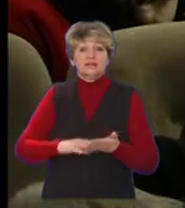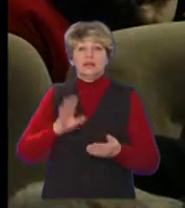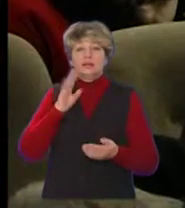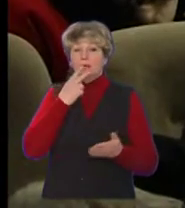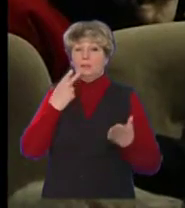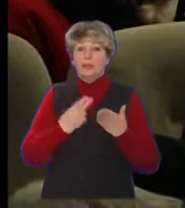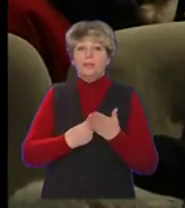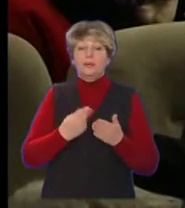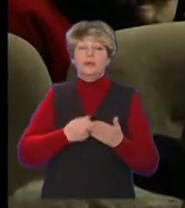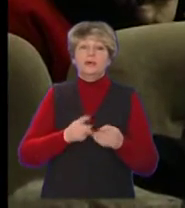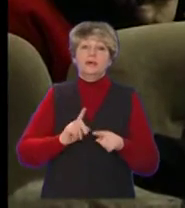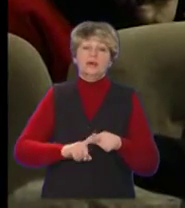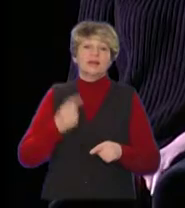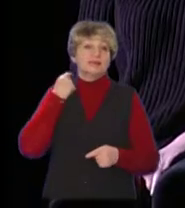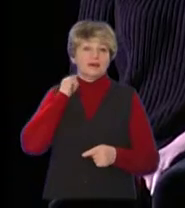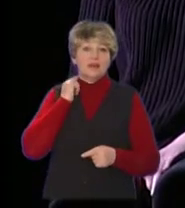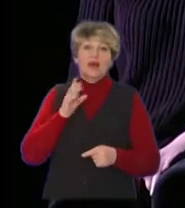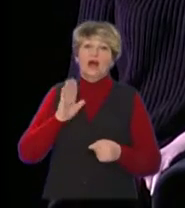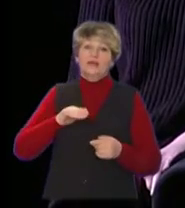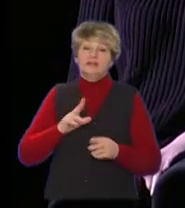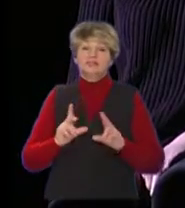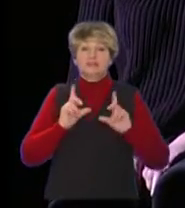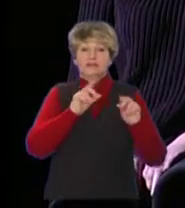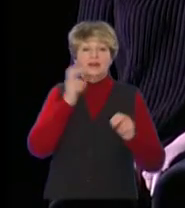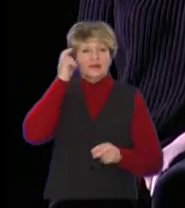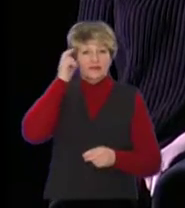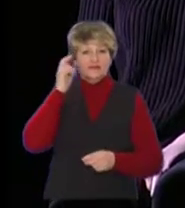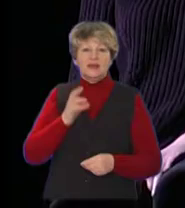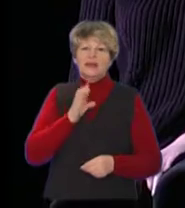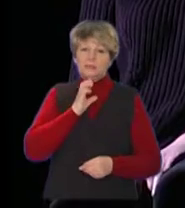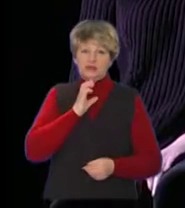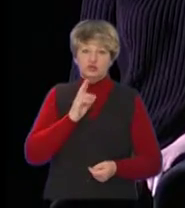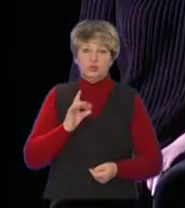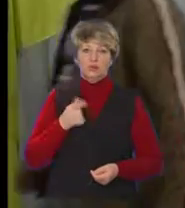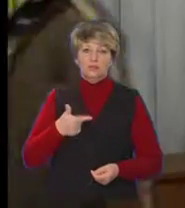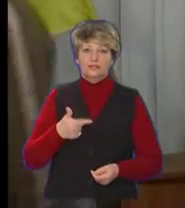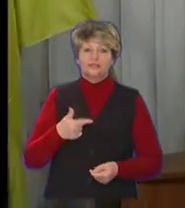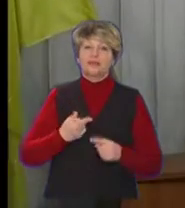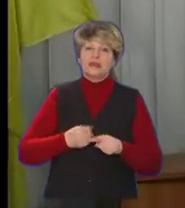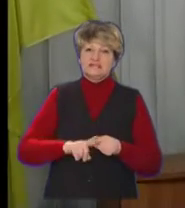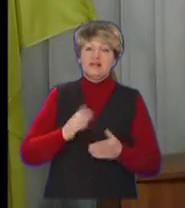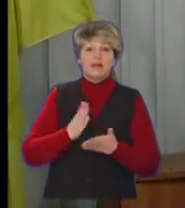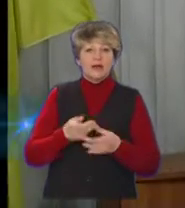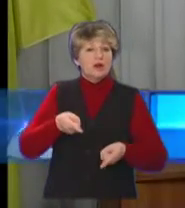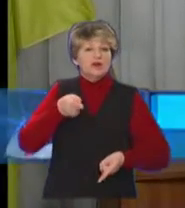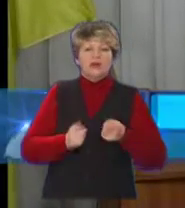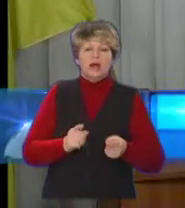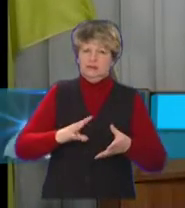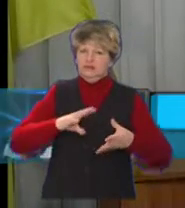поставлять на сцені Кропивницького театру, а в найближчі дні повезуть до Києва та Кремчуга. Це є реальний